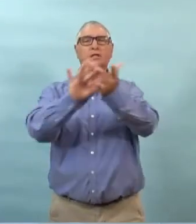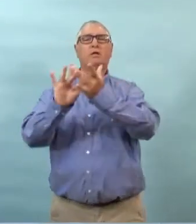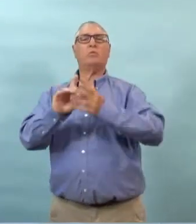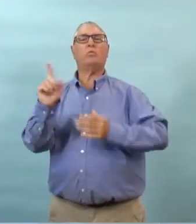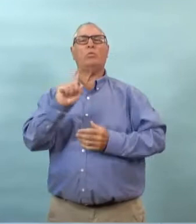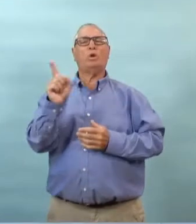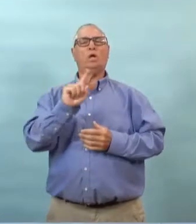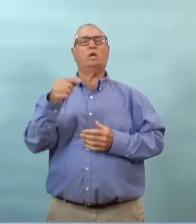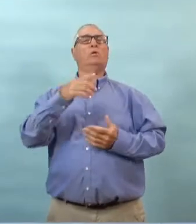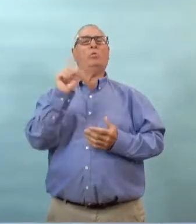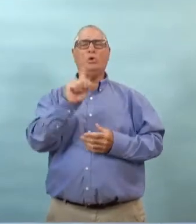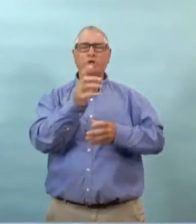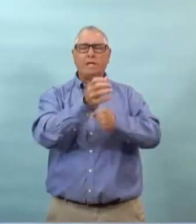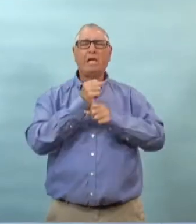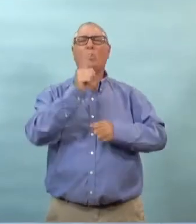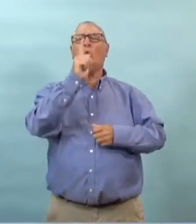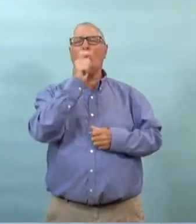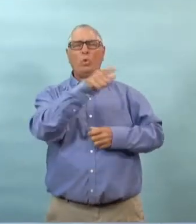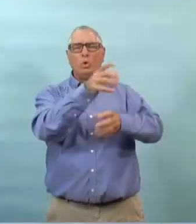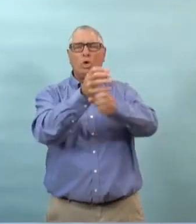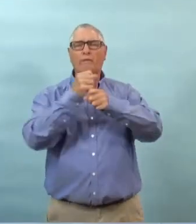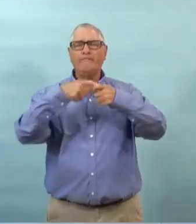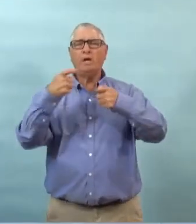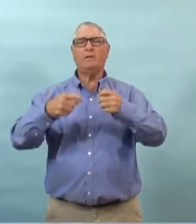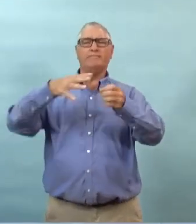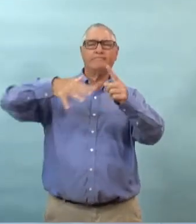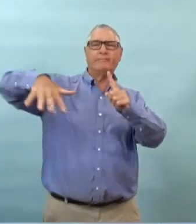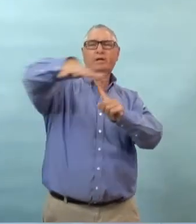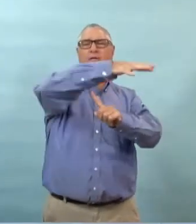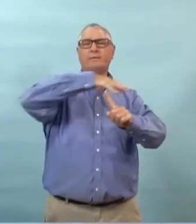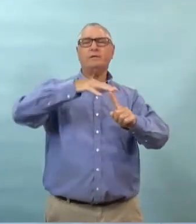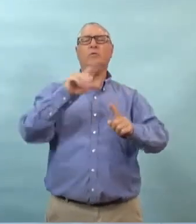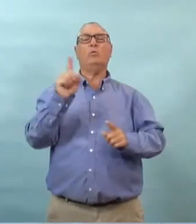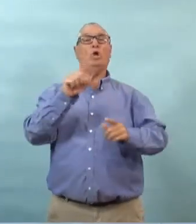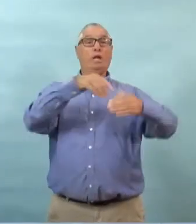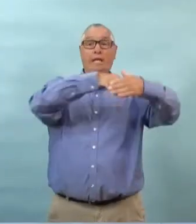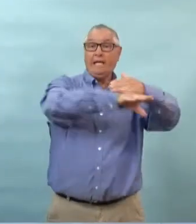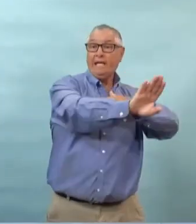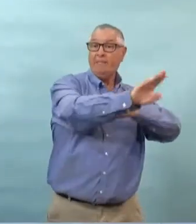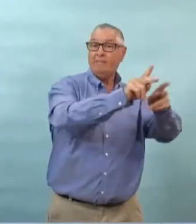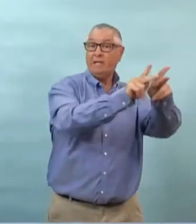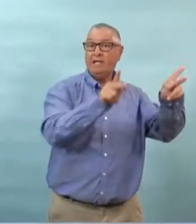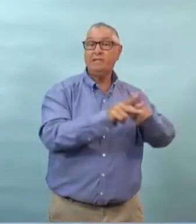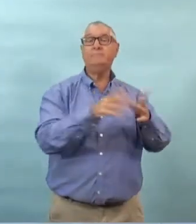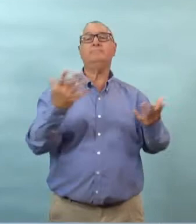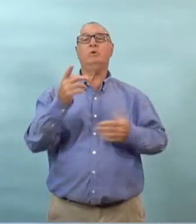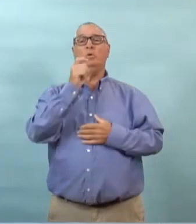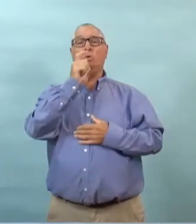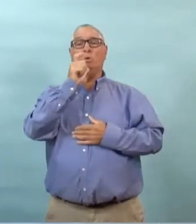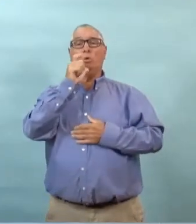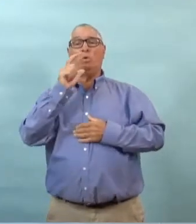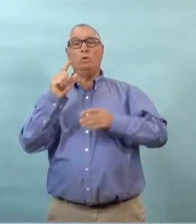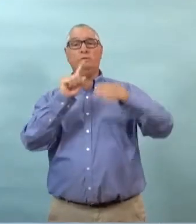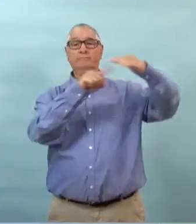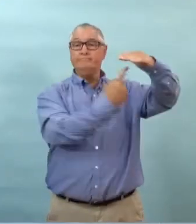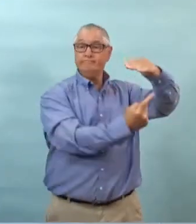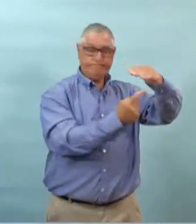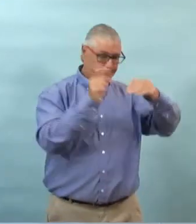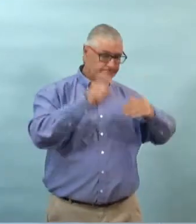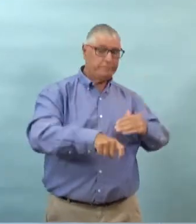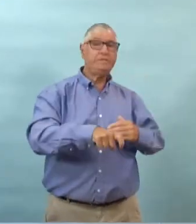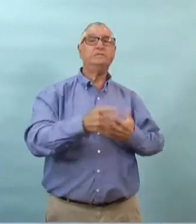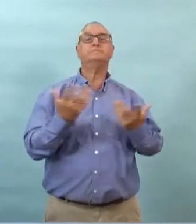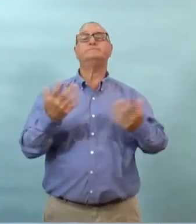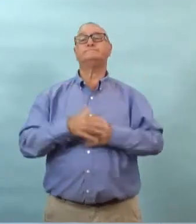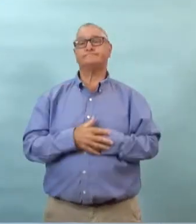font les recherches nécessaires pour essayer de voir qui a été en contact avec la personne positive qui sont les personnes qui doivent être contactées parce qu'elles doivent